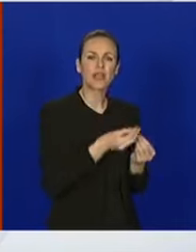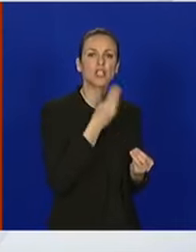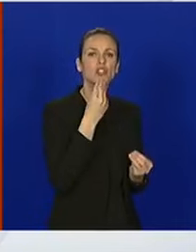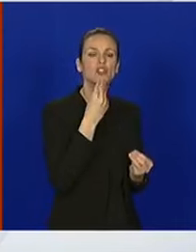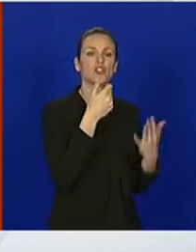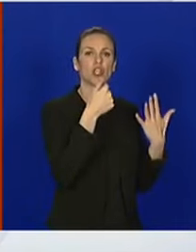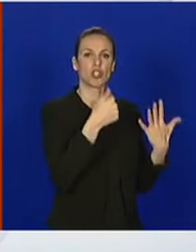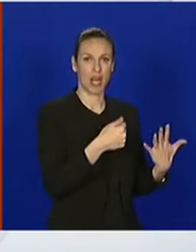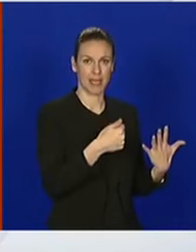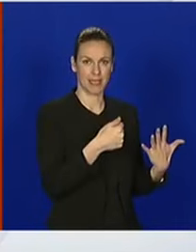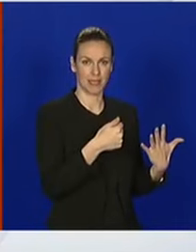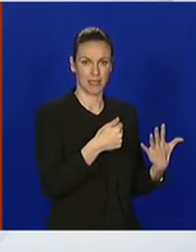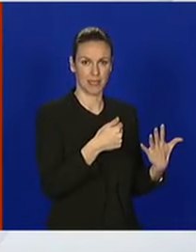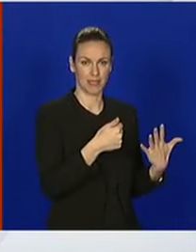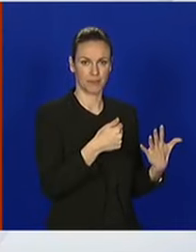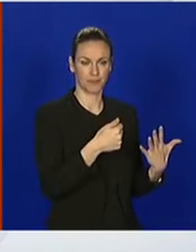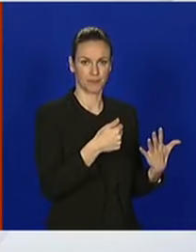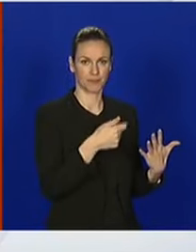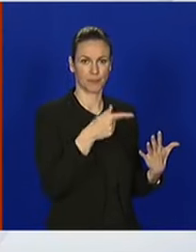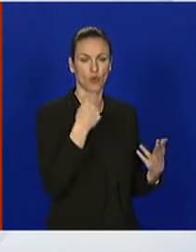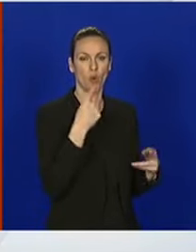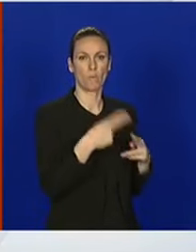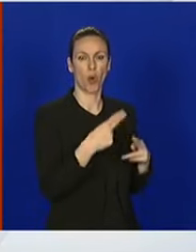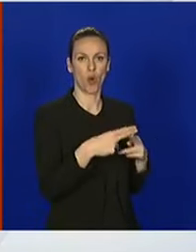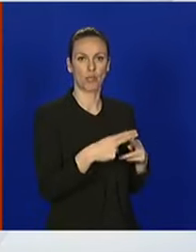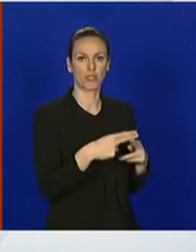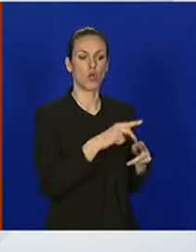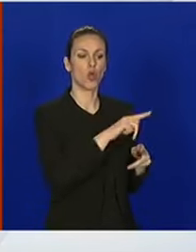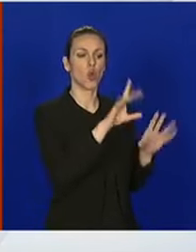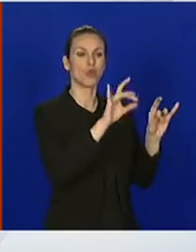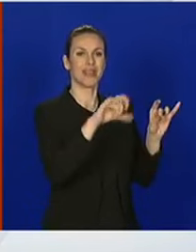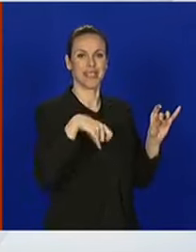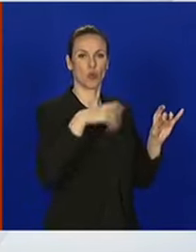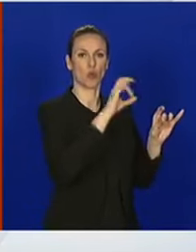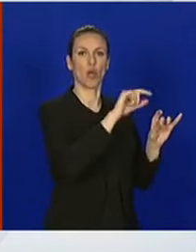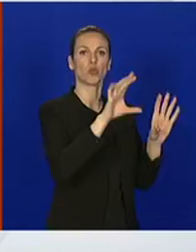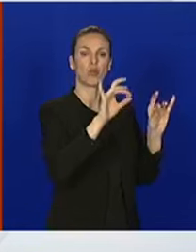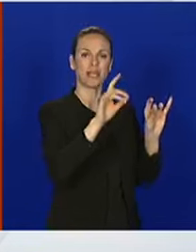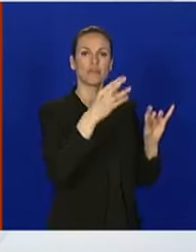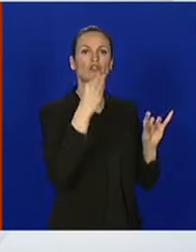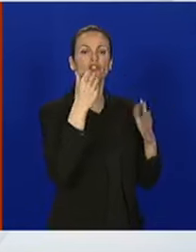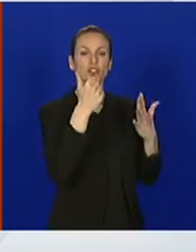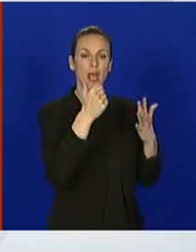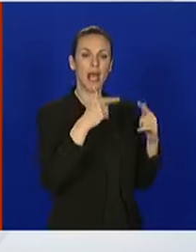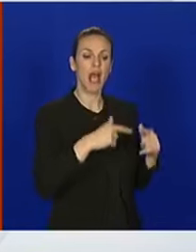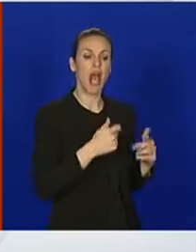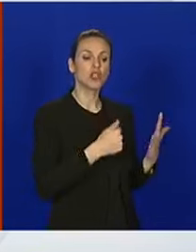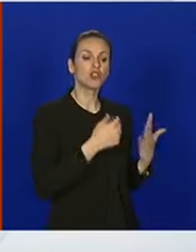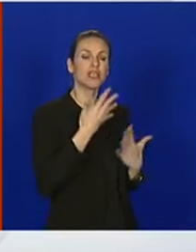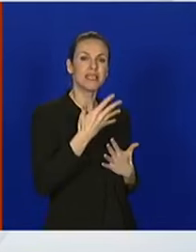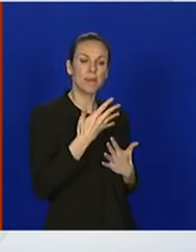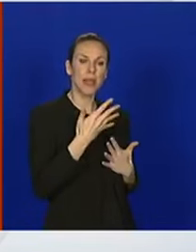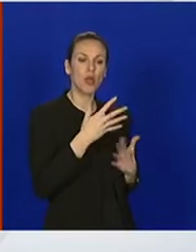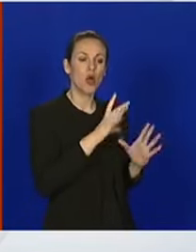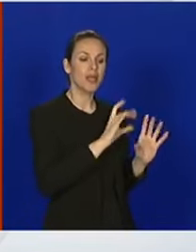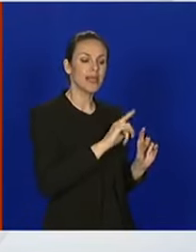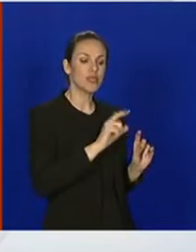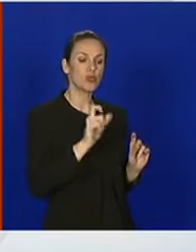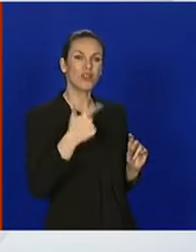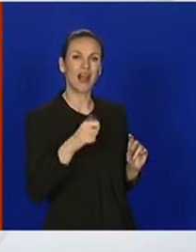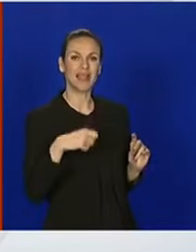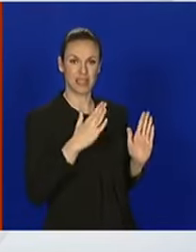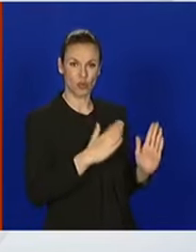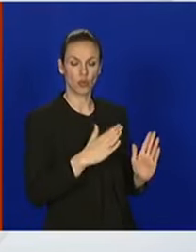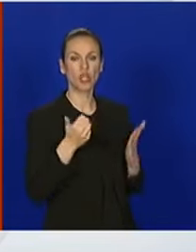oboljelih do 10 godina i 65 oboljelih od 10 do 20